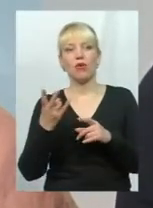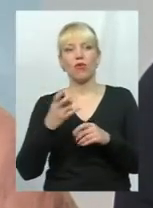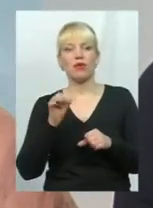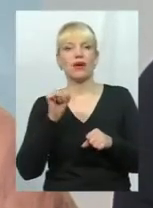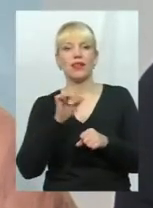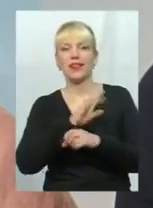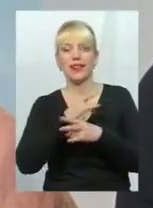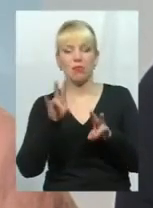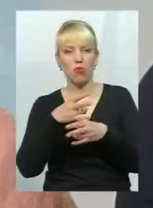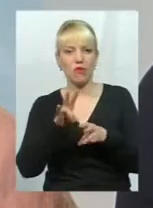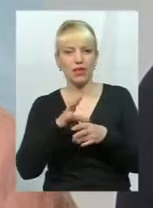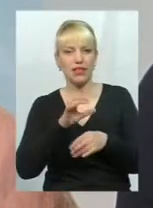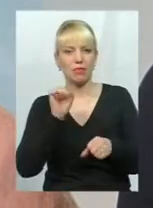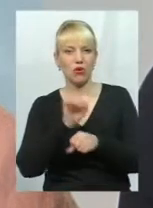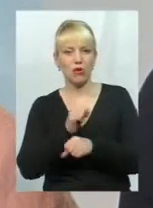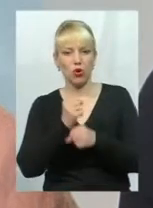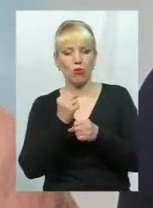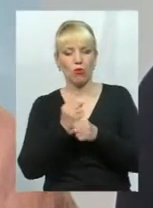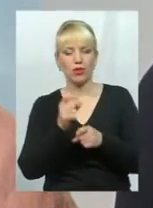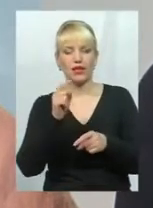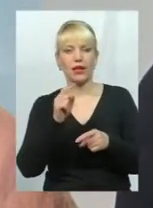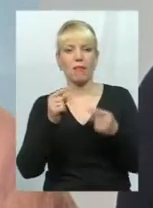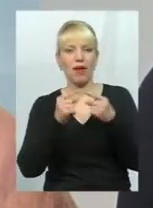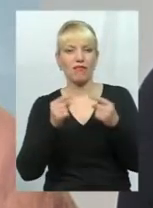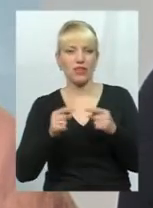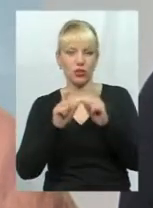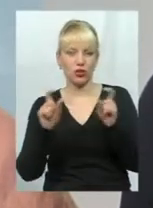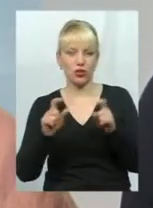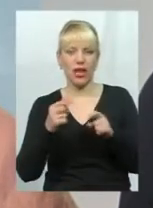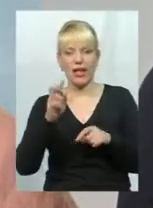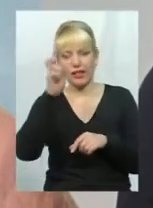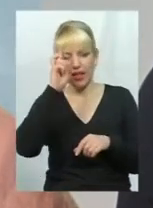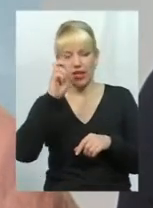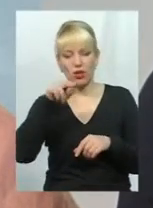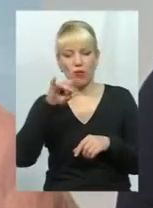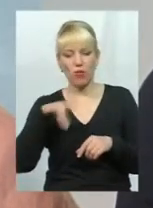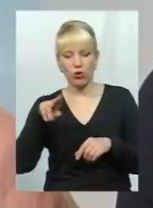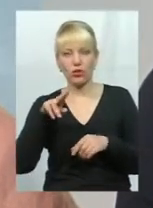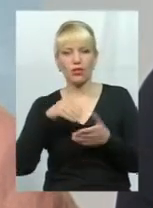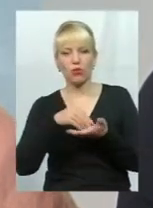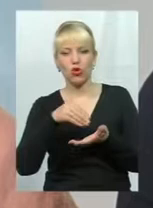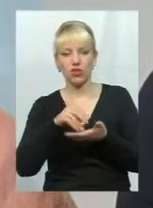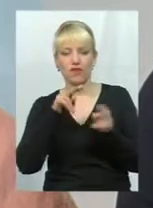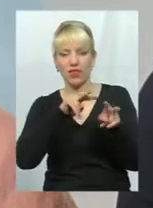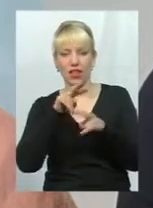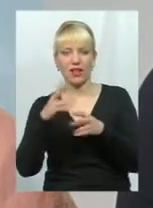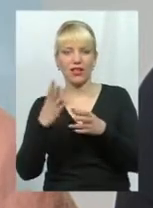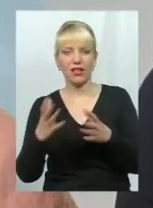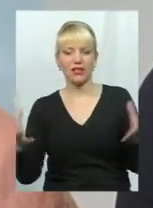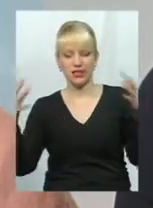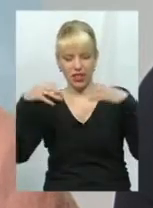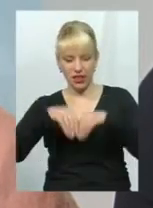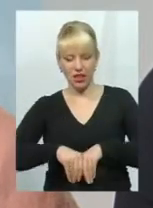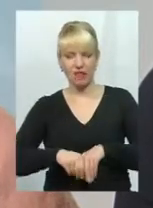Сьогодні ми бачимо приклад створення Держпродспоживнагляду, який об'єднав кільканадцять до того самостійних служб.